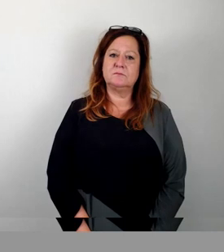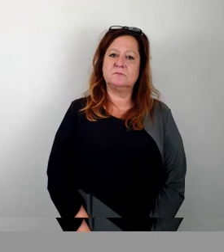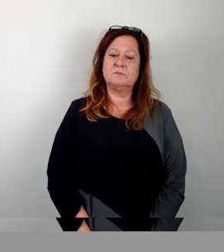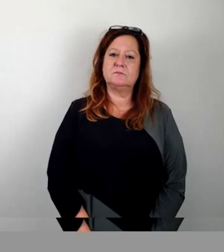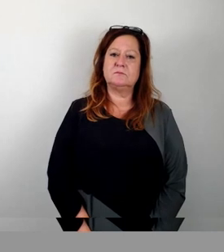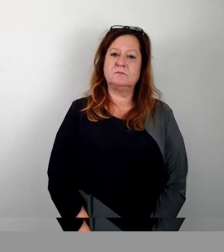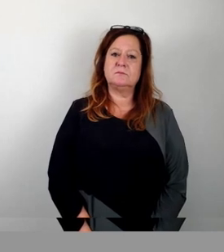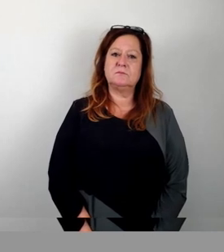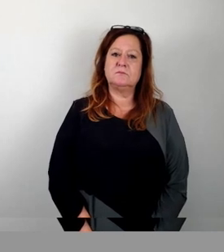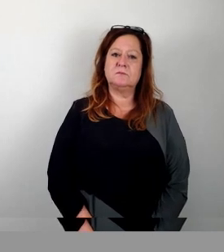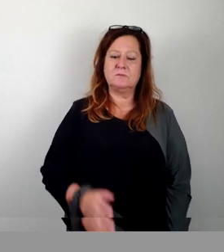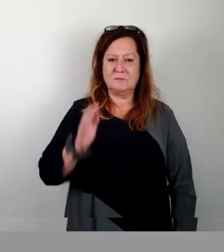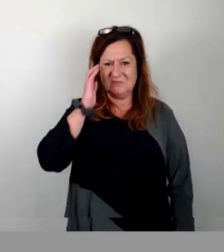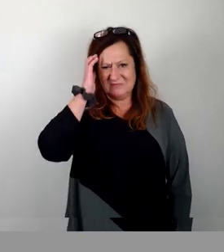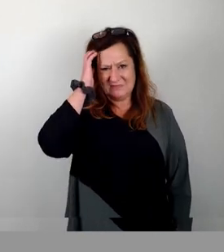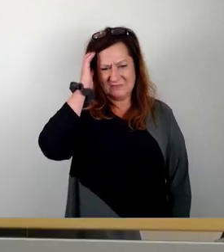Entschuldigung.